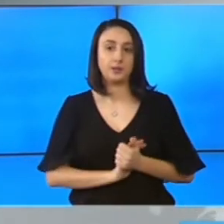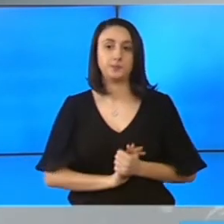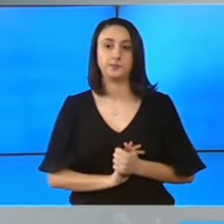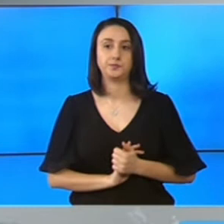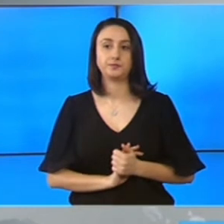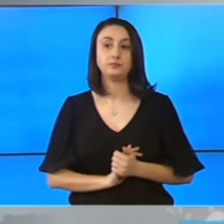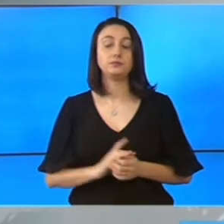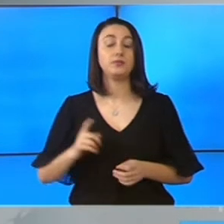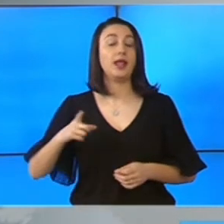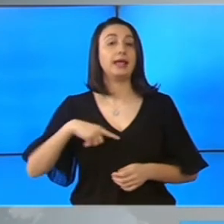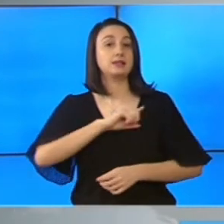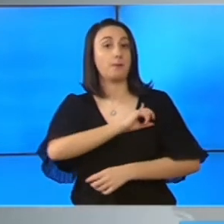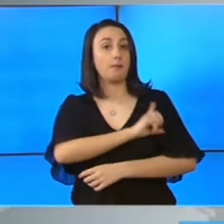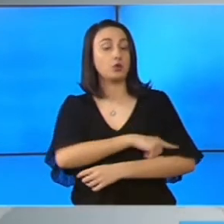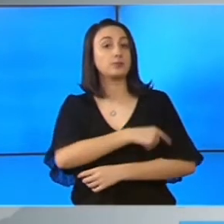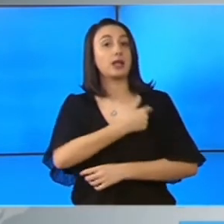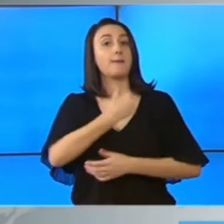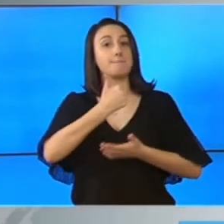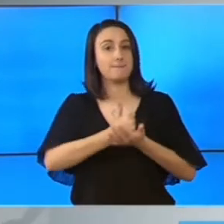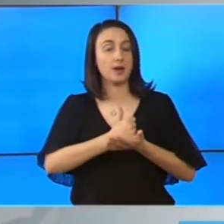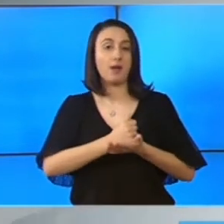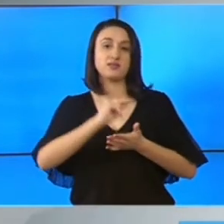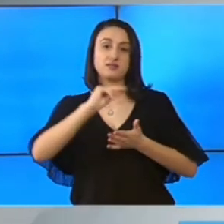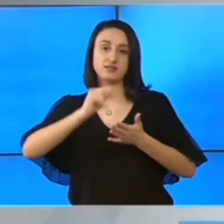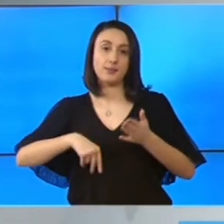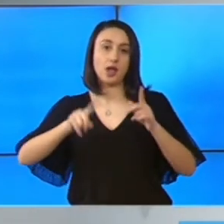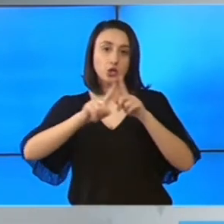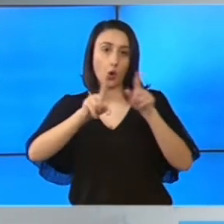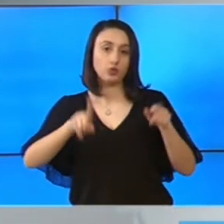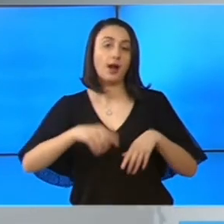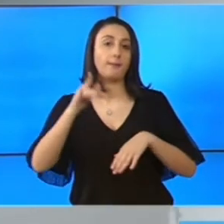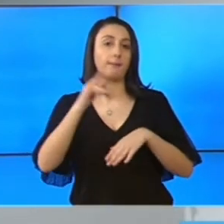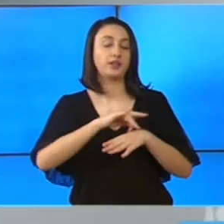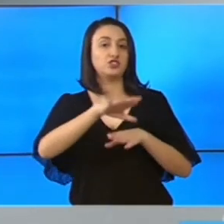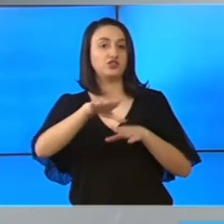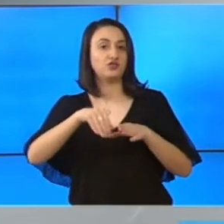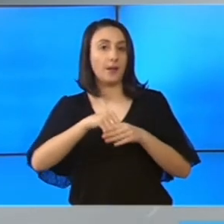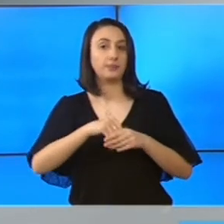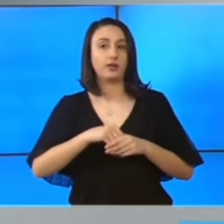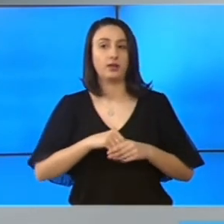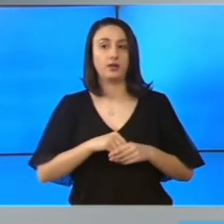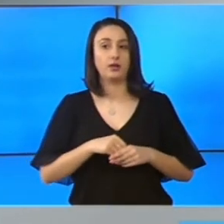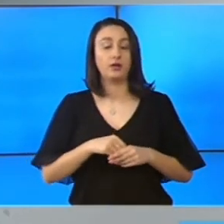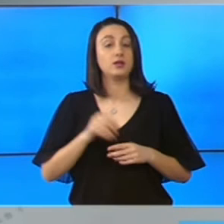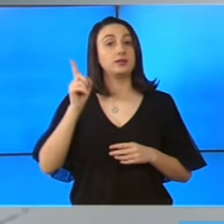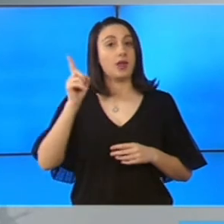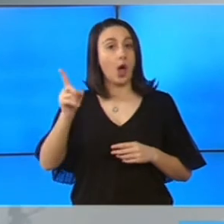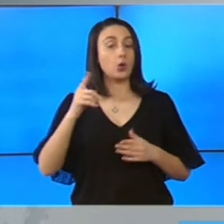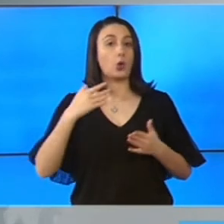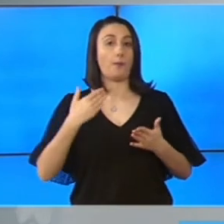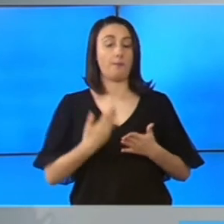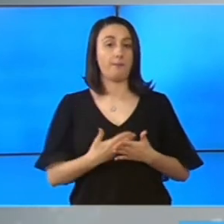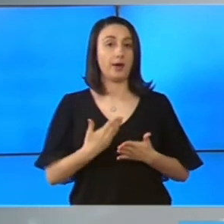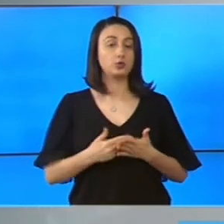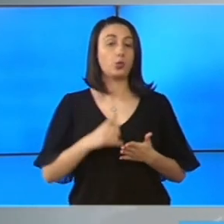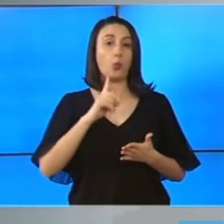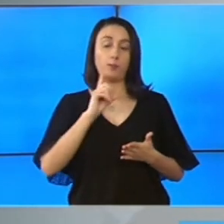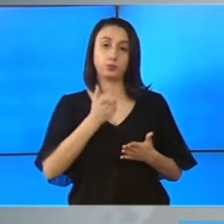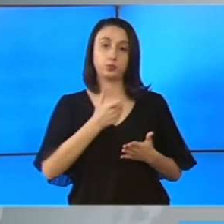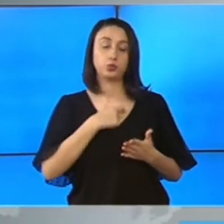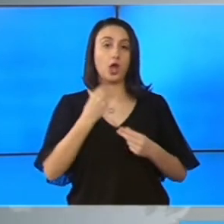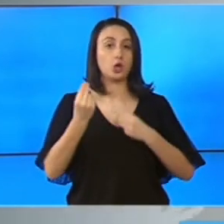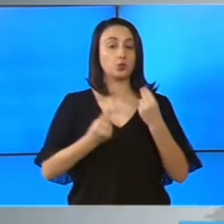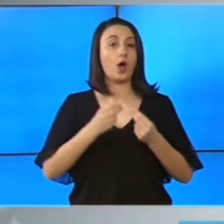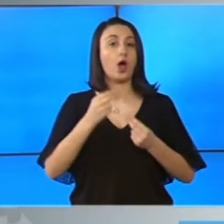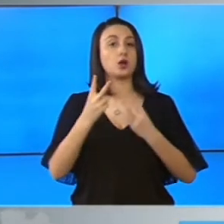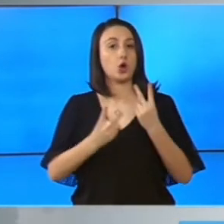posibilitatea primăriilor de a încheia contracte cu medicii de familie de acolo pentru a putea juca